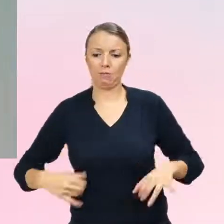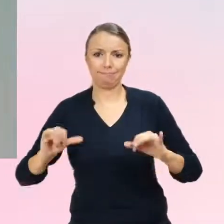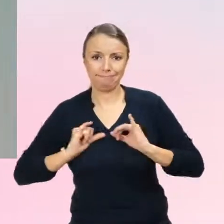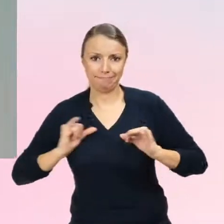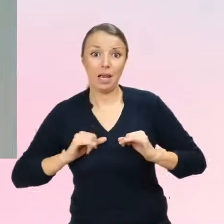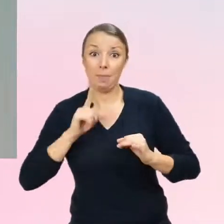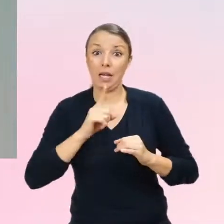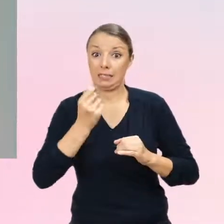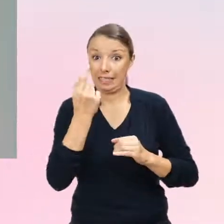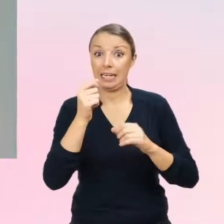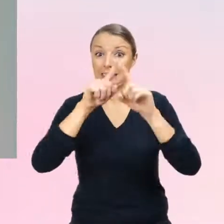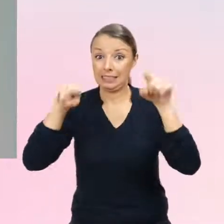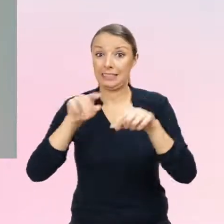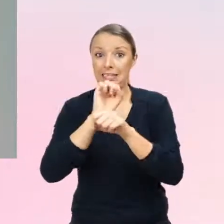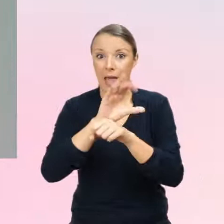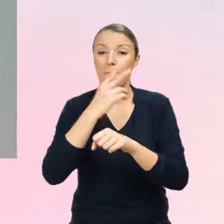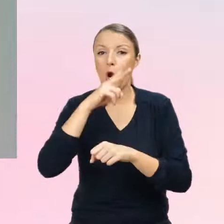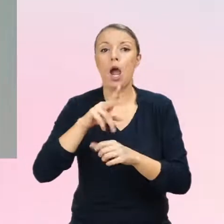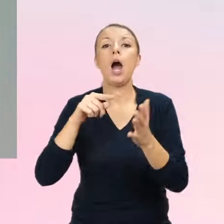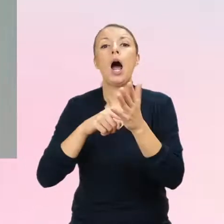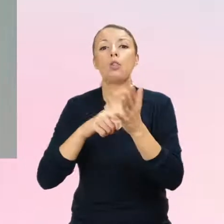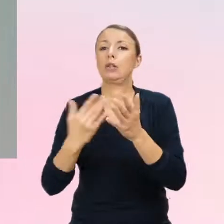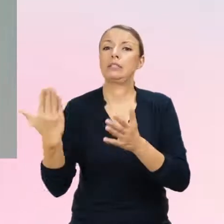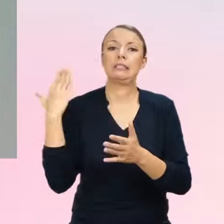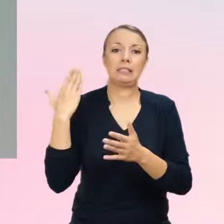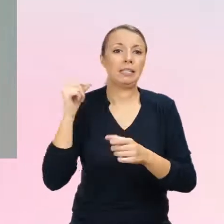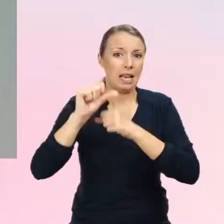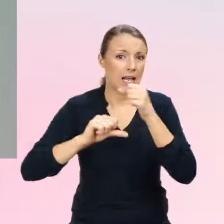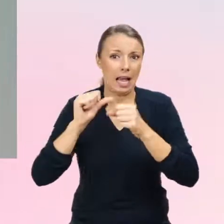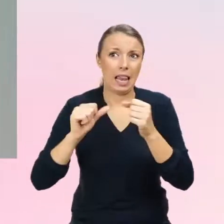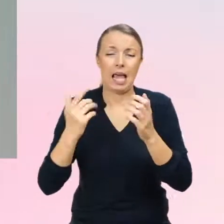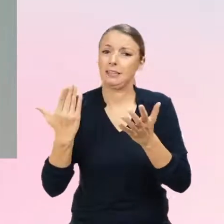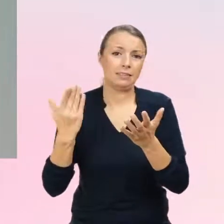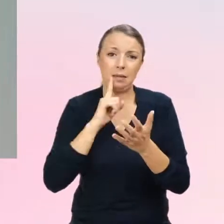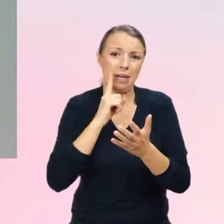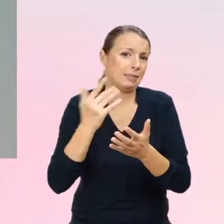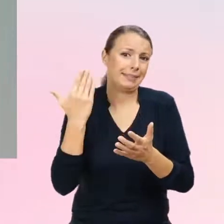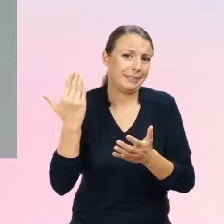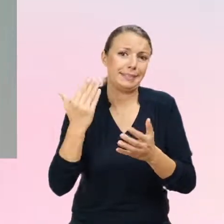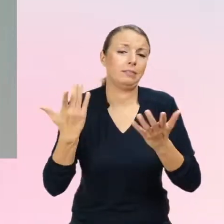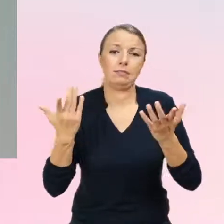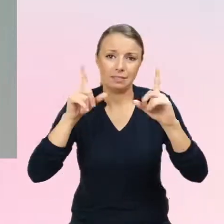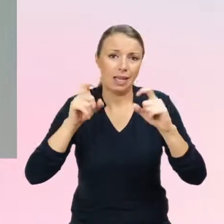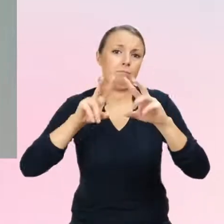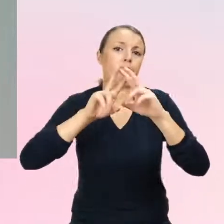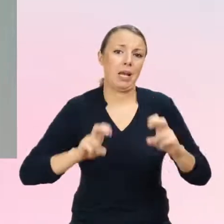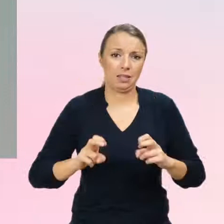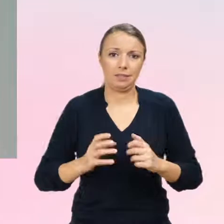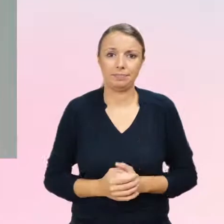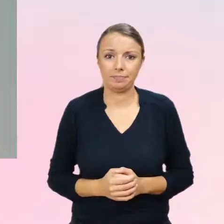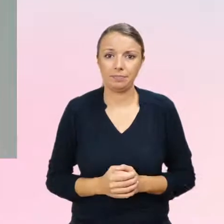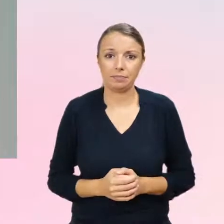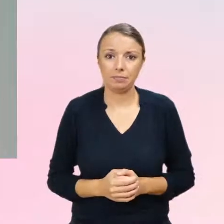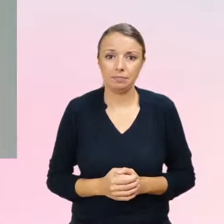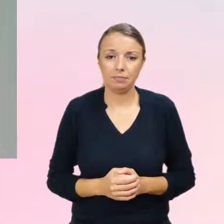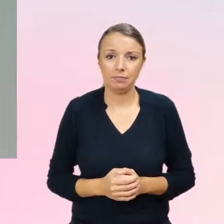więc te rzeczy jeszcze nie weszły do standardów i z kolei diagnoza autyzmu, jeżeli ją prowadzić według